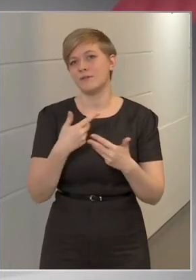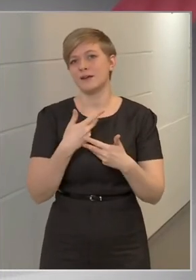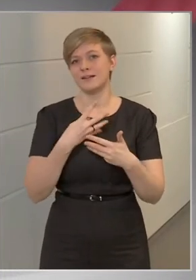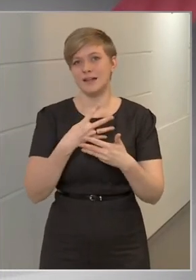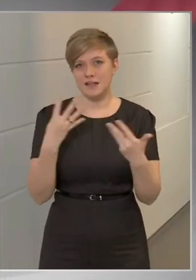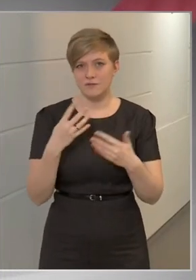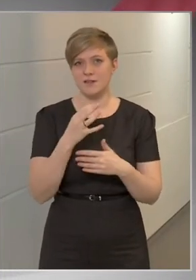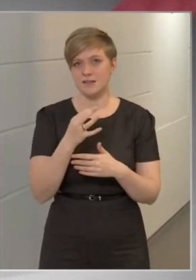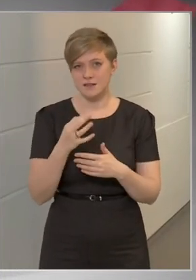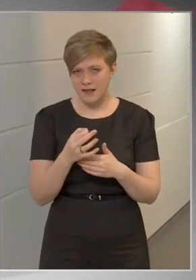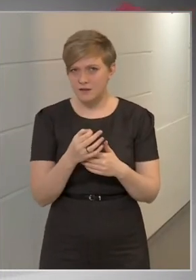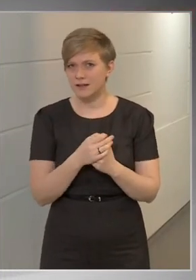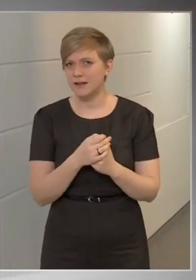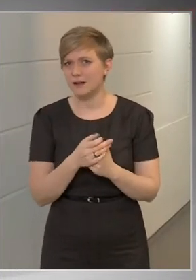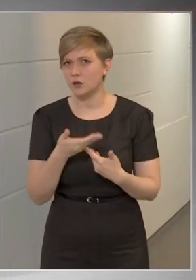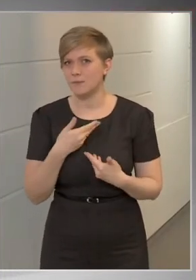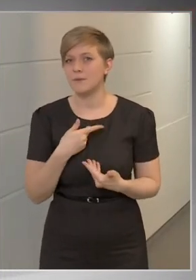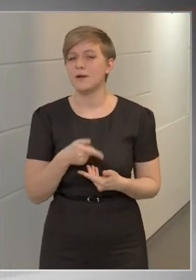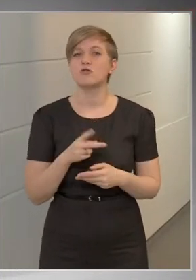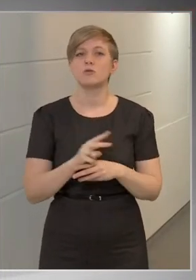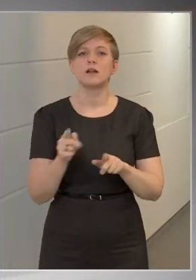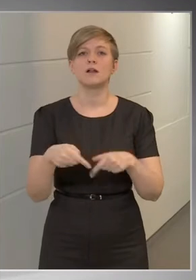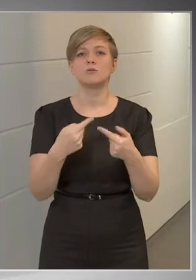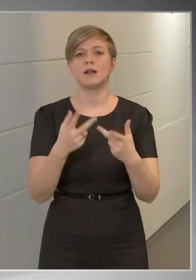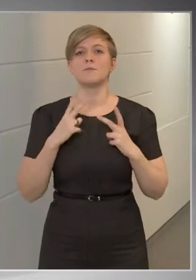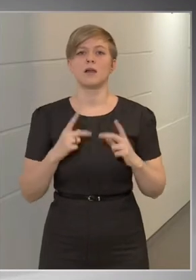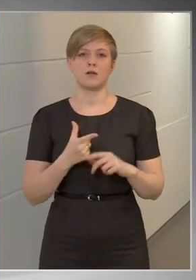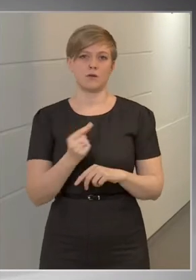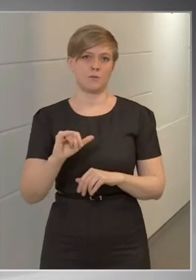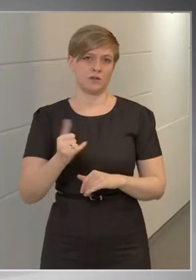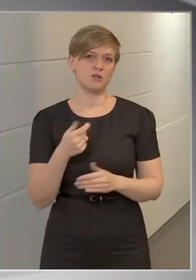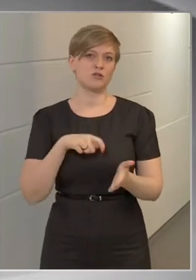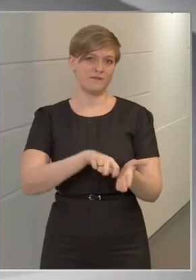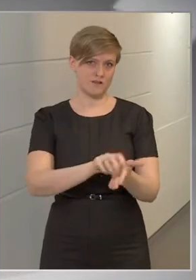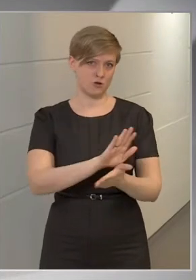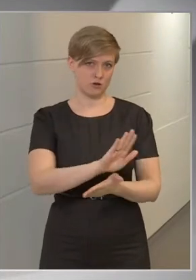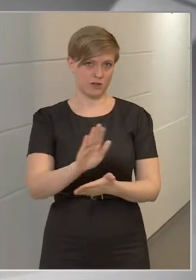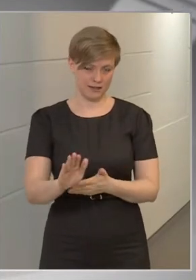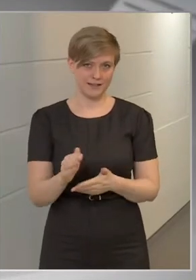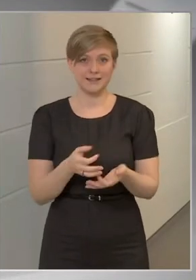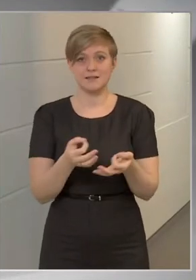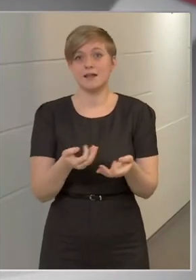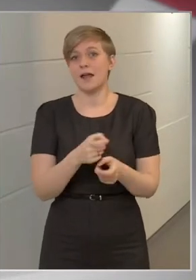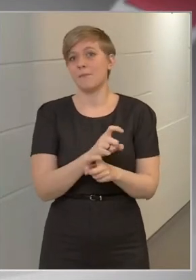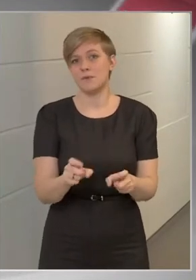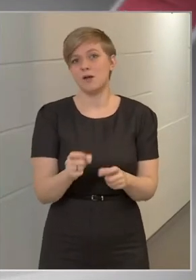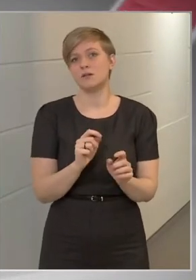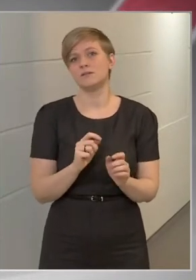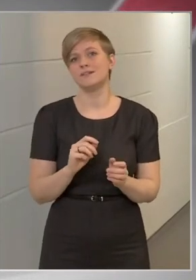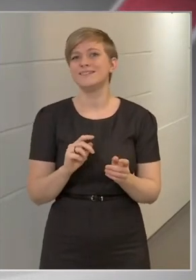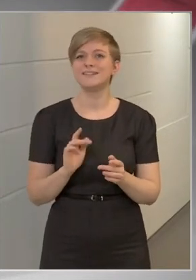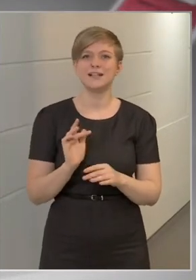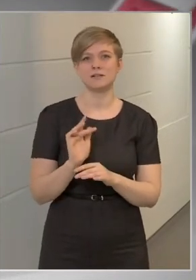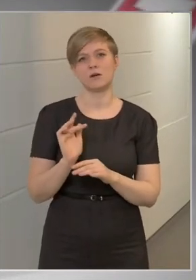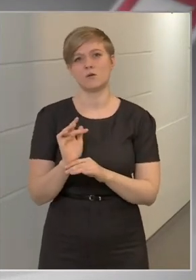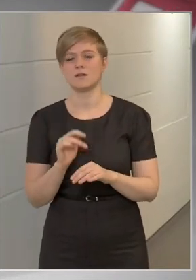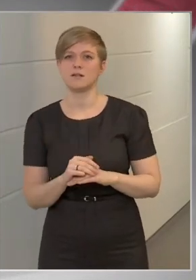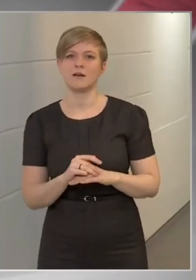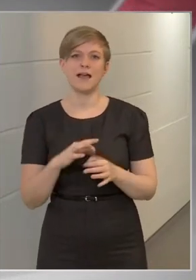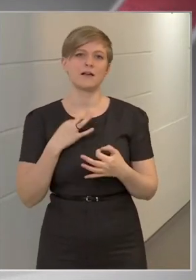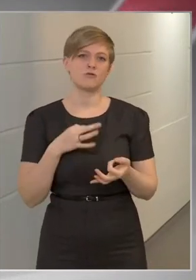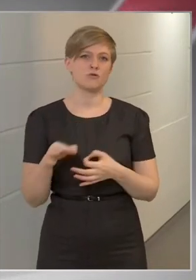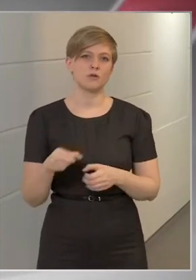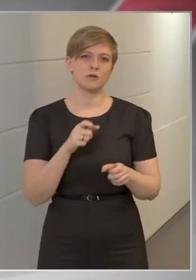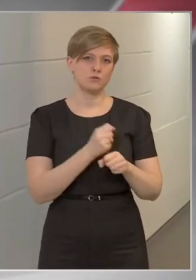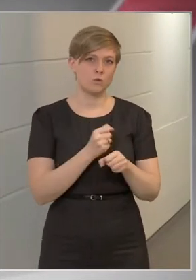százalékát kapják meg, és hogy az ügyelet után pihenőnapot is kifizessék nekik, hiszen emiatt tiltakoznak az egészségügyi dolgozók a Magyar